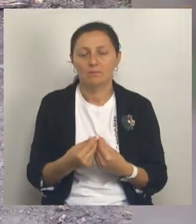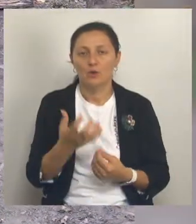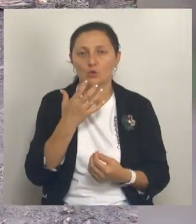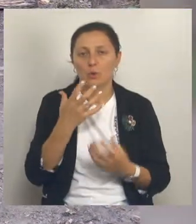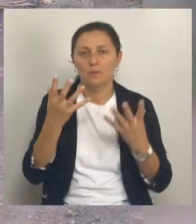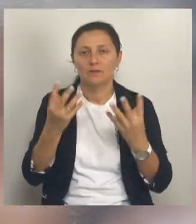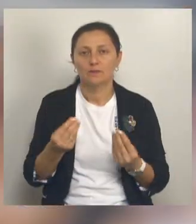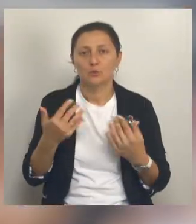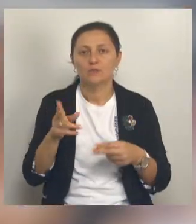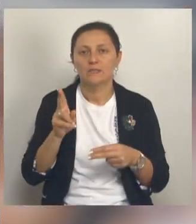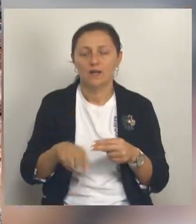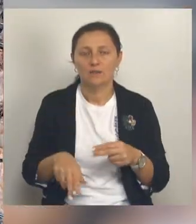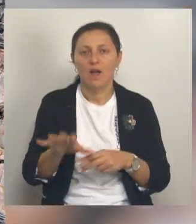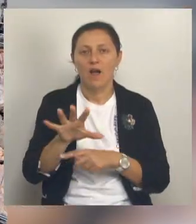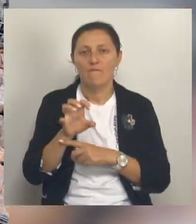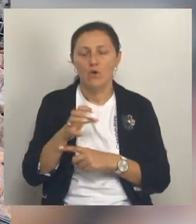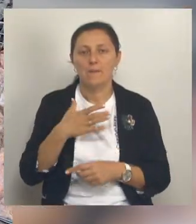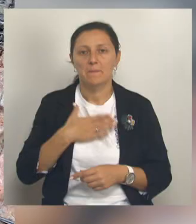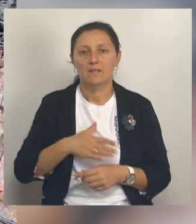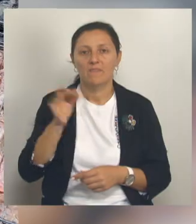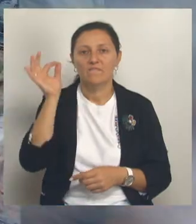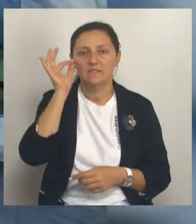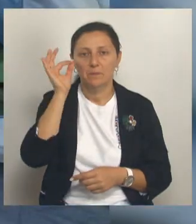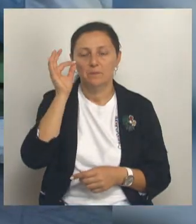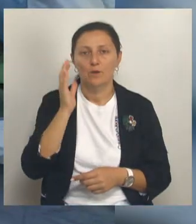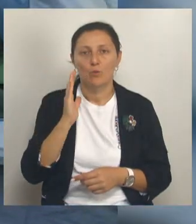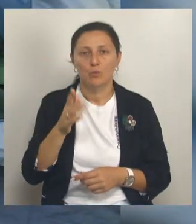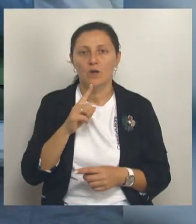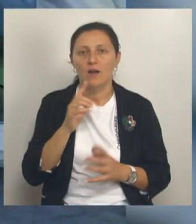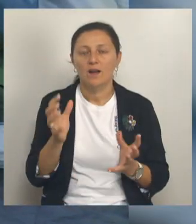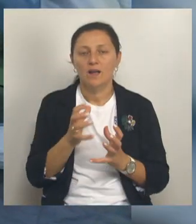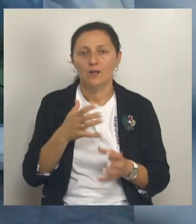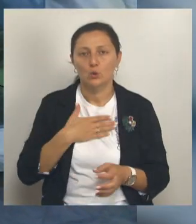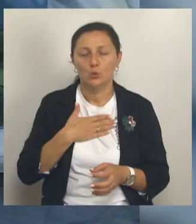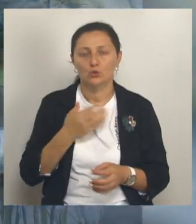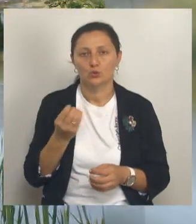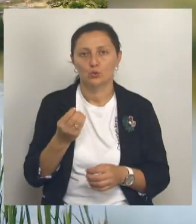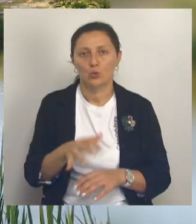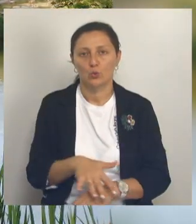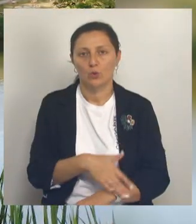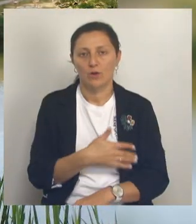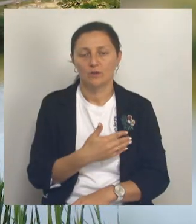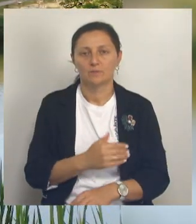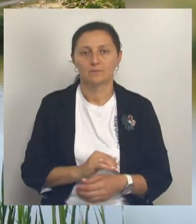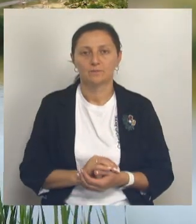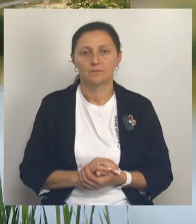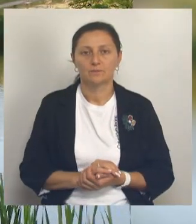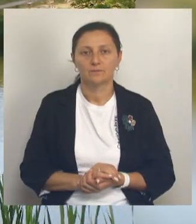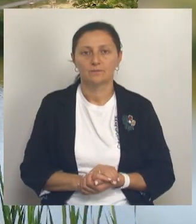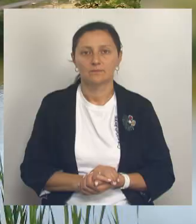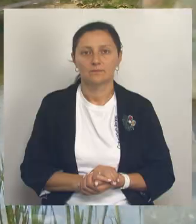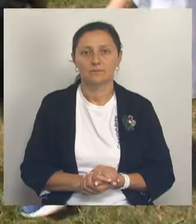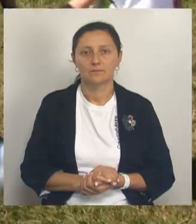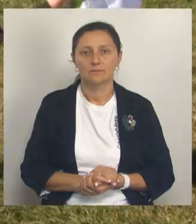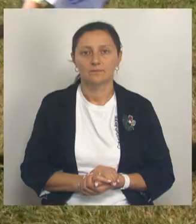заканчиваются, но фотографии и приятные воспоминания будут греть душу еще очень долго. Алена Хлудеева, Вадим Кулинич.